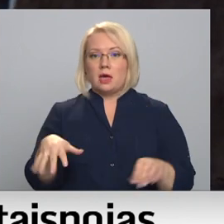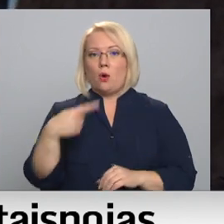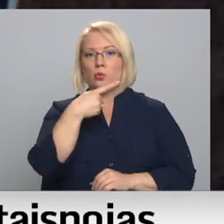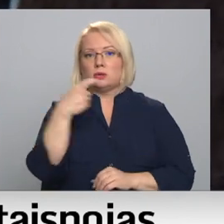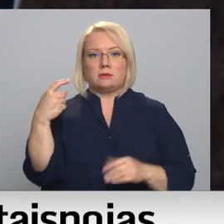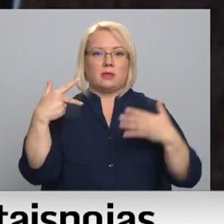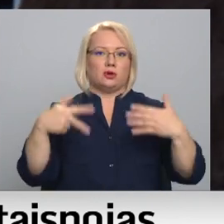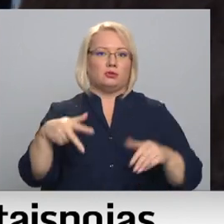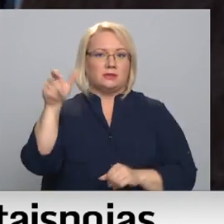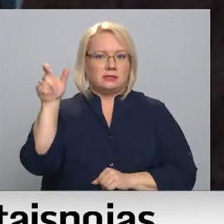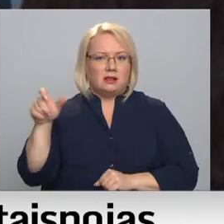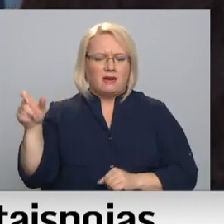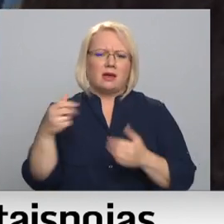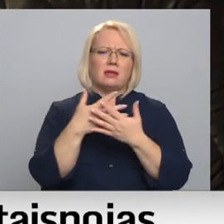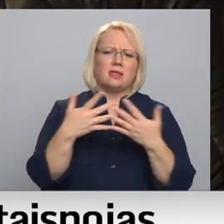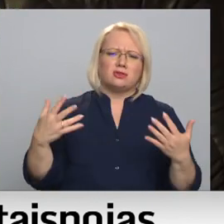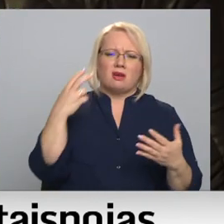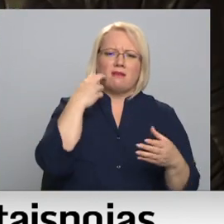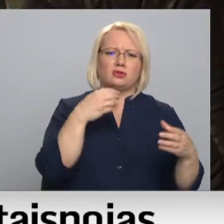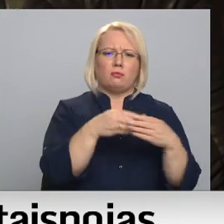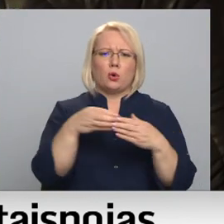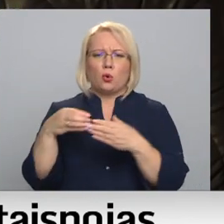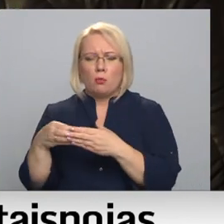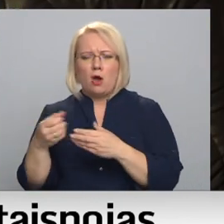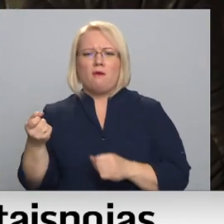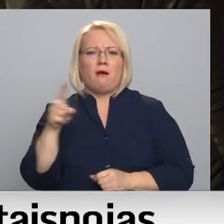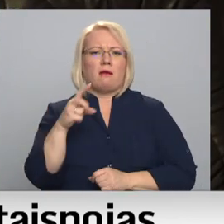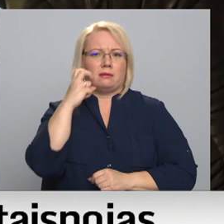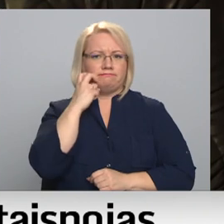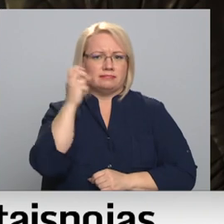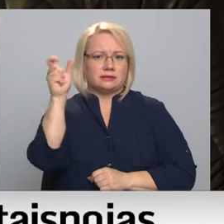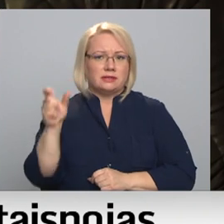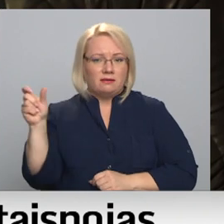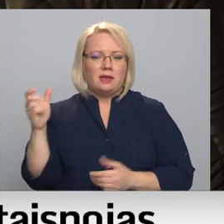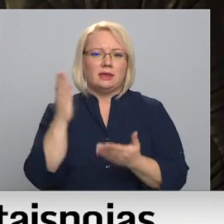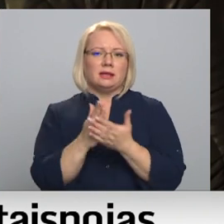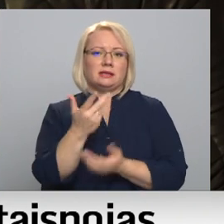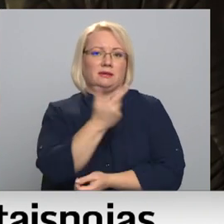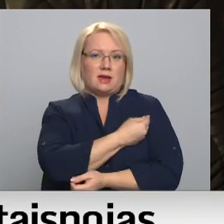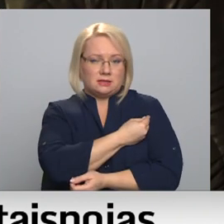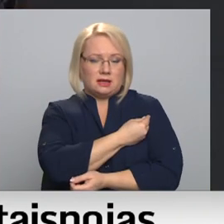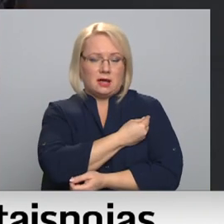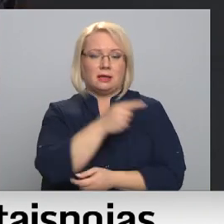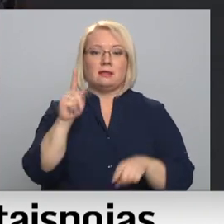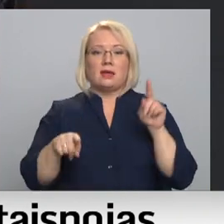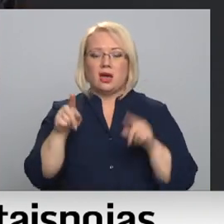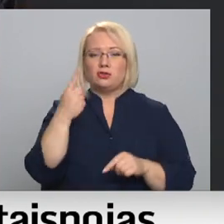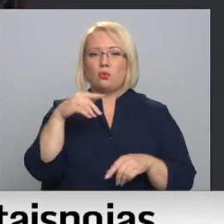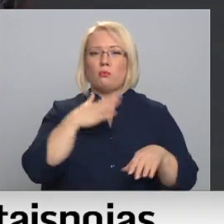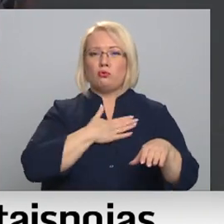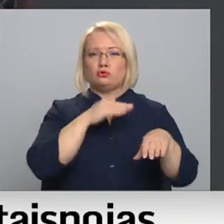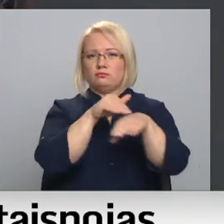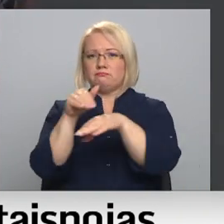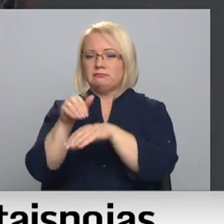cilvēki, dažādās vecuma grupās un pārsvarā senioru, tiks vakcinēt. Daži no mūsu uzrunātajiem cilvēkiem